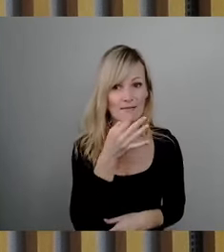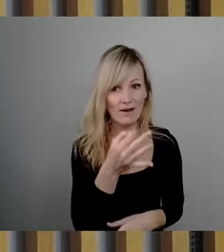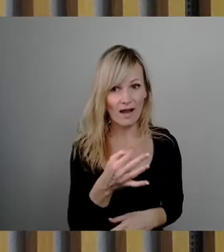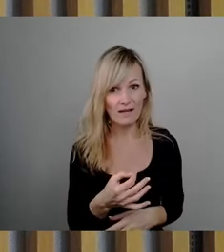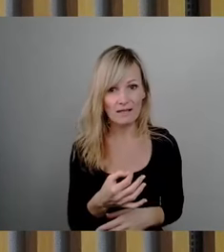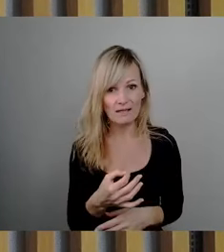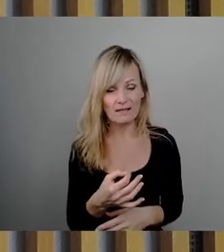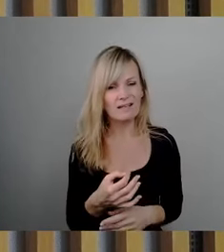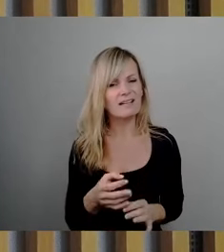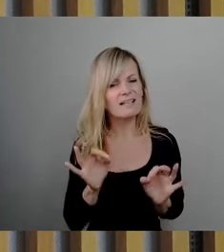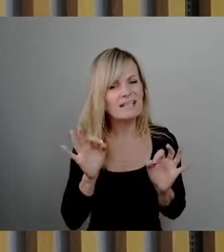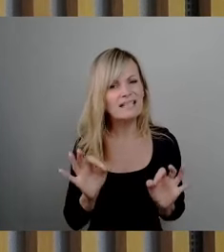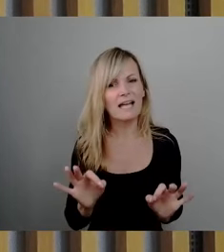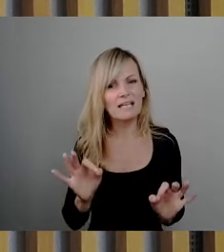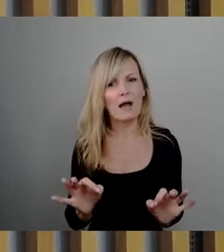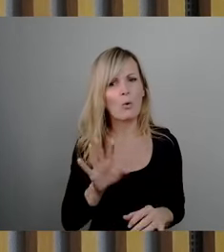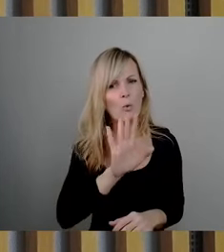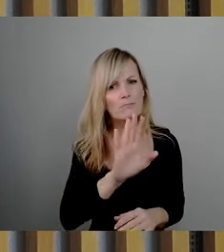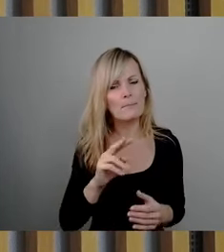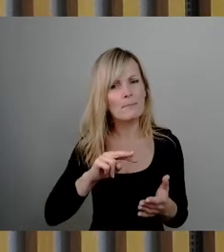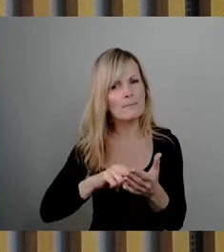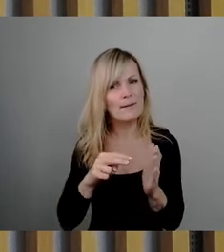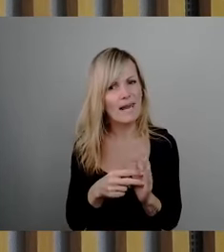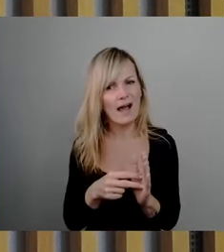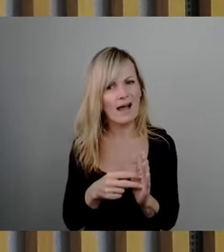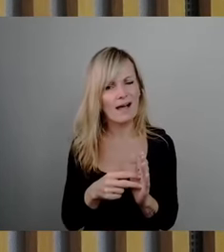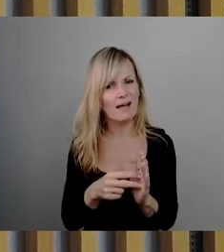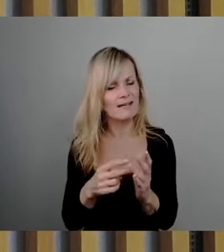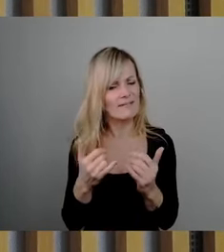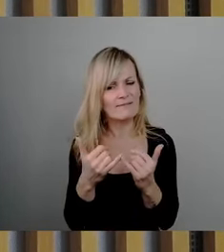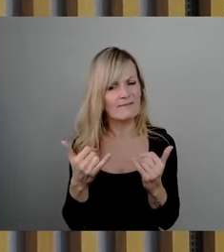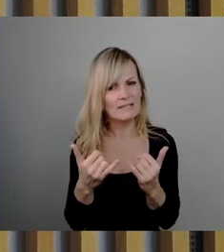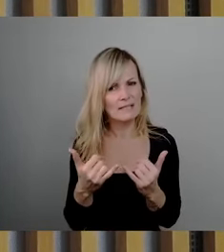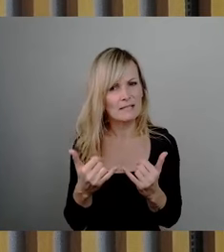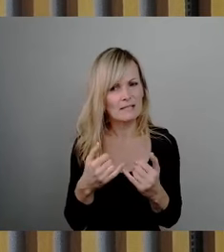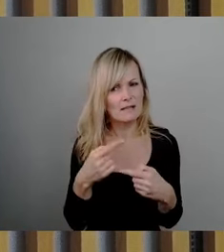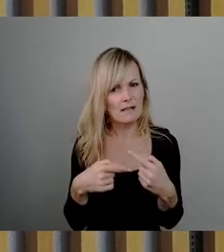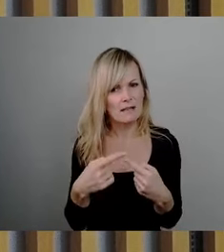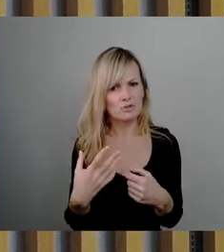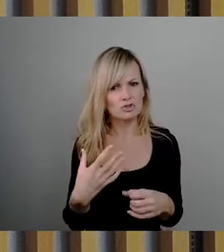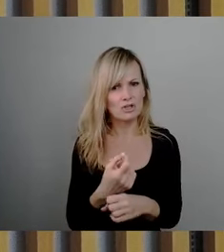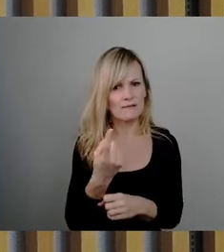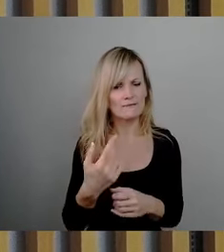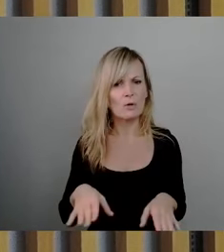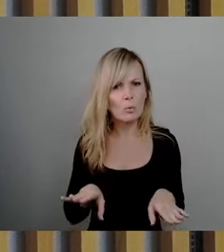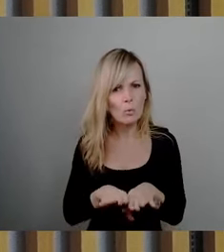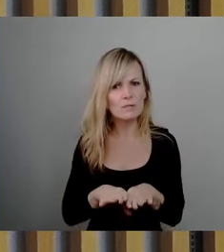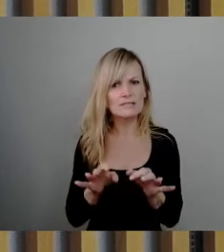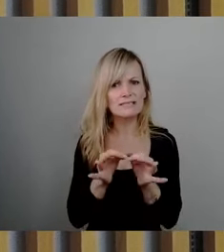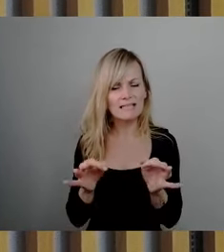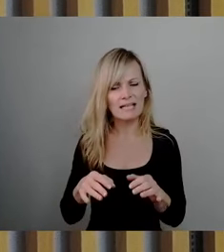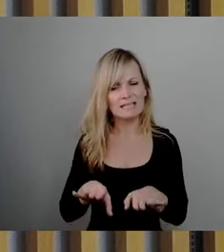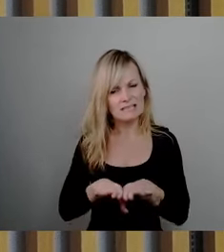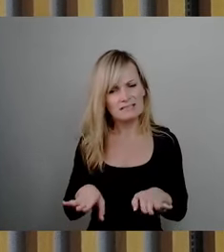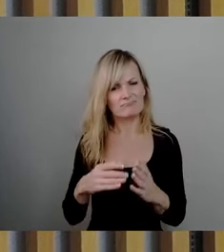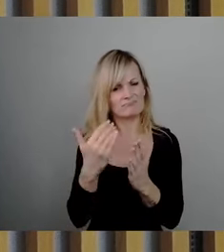Szenario gehen Sie aus oder wie wollen Sie erreichen, dass entsprechend die Grundsatzentscheidung solide getroffen